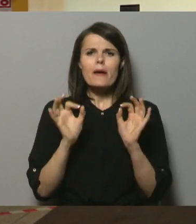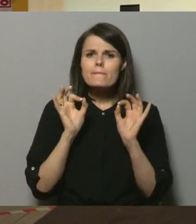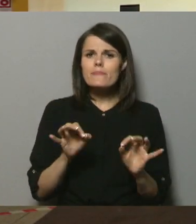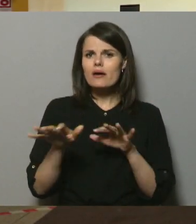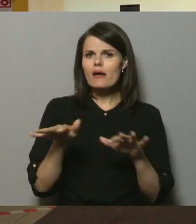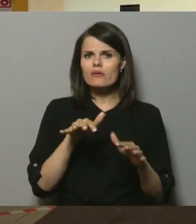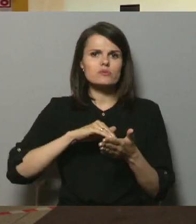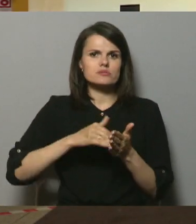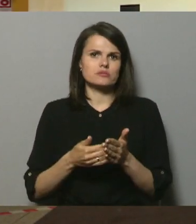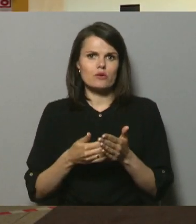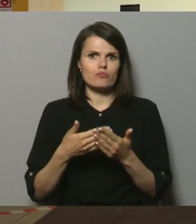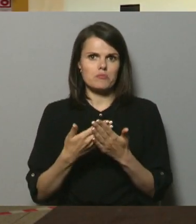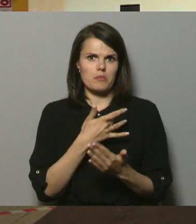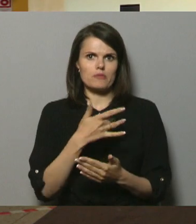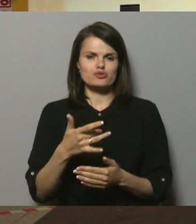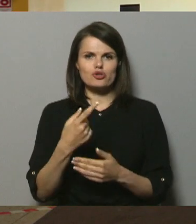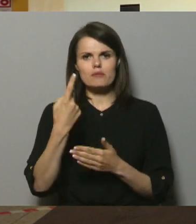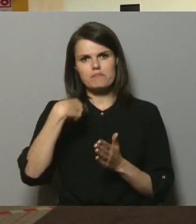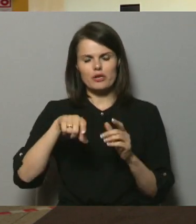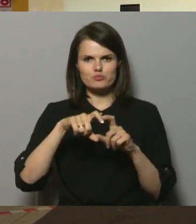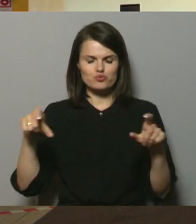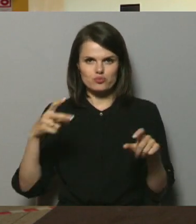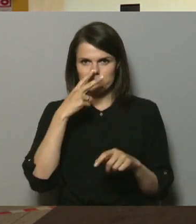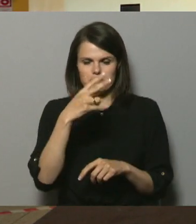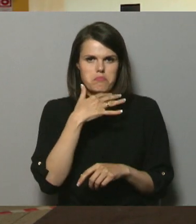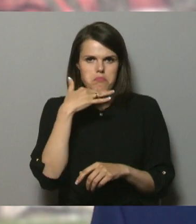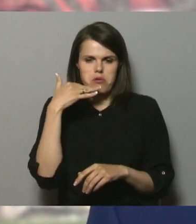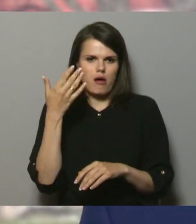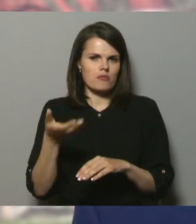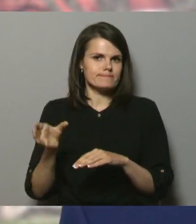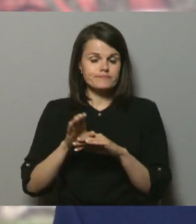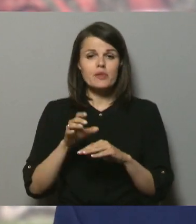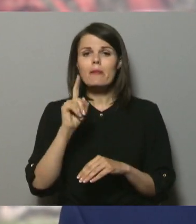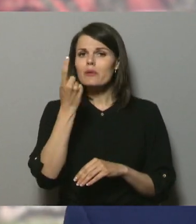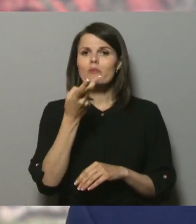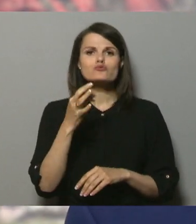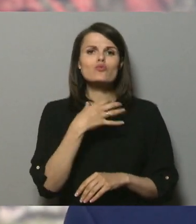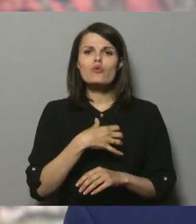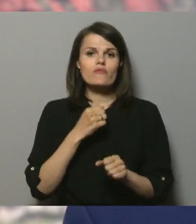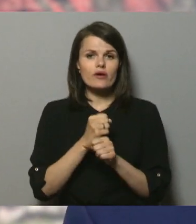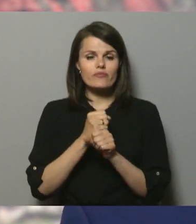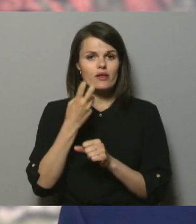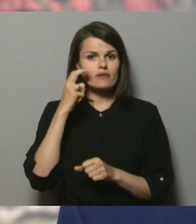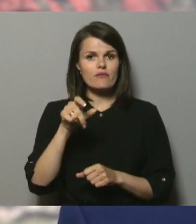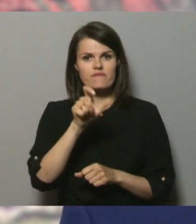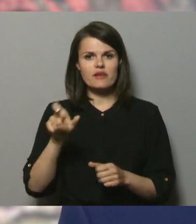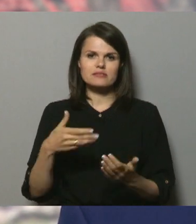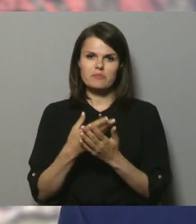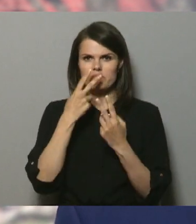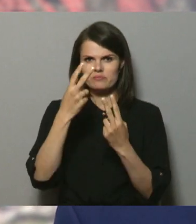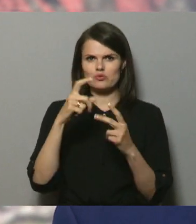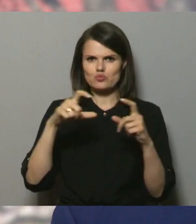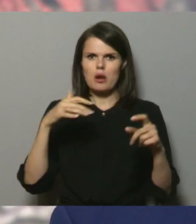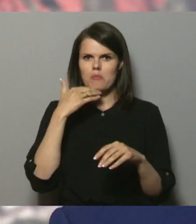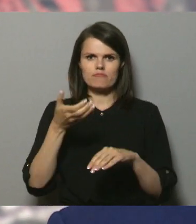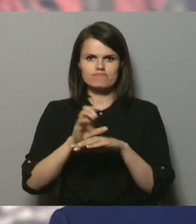rīkoties situācijās, šķiet, prasības skolē ir pārāk lielas? Pirmais, kas noteikti būtu jādara vecākiem šādu informāciju